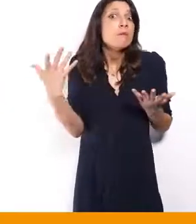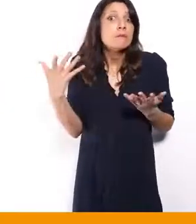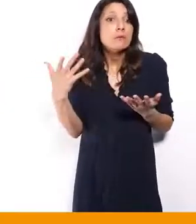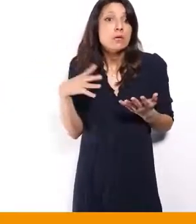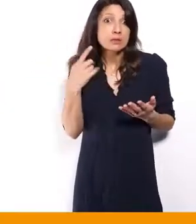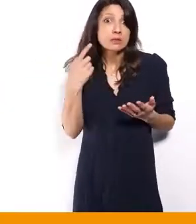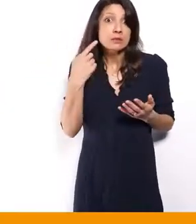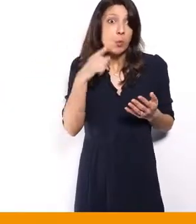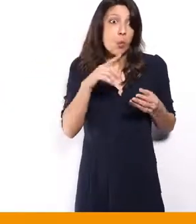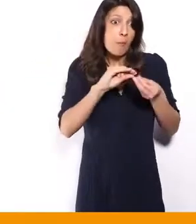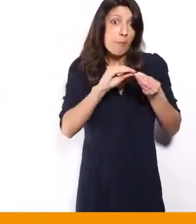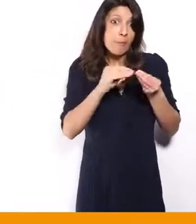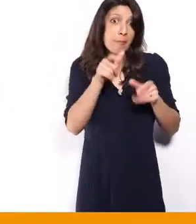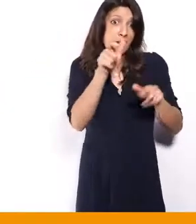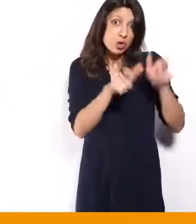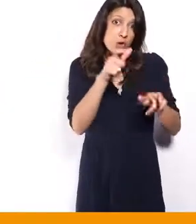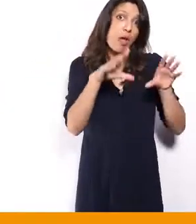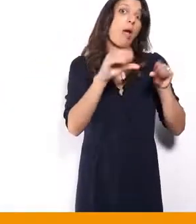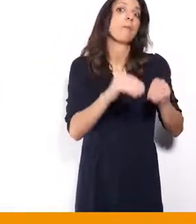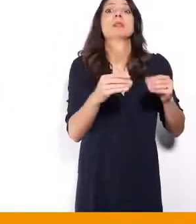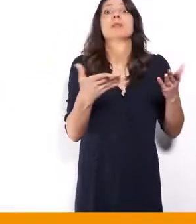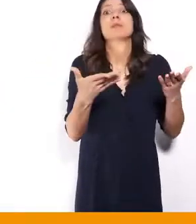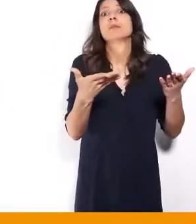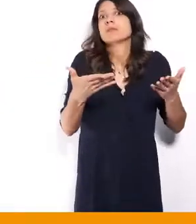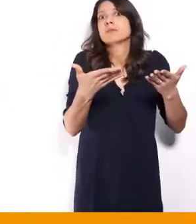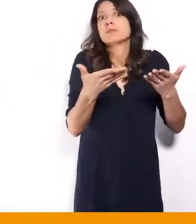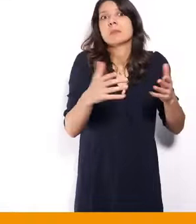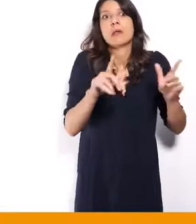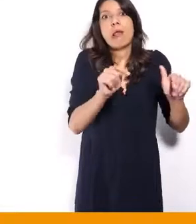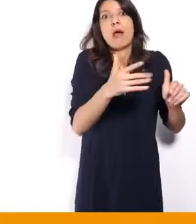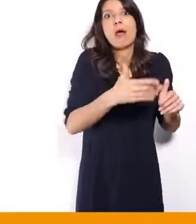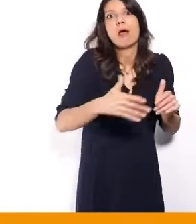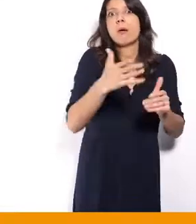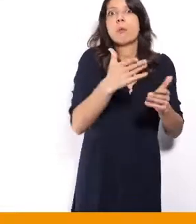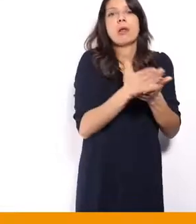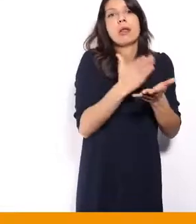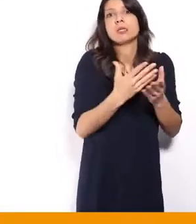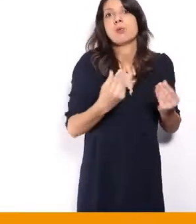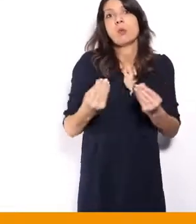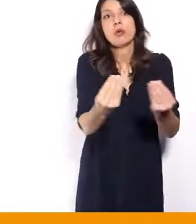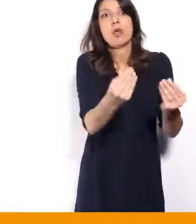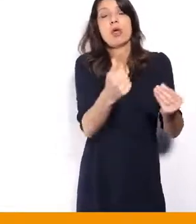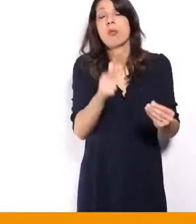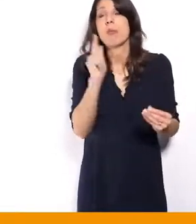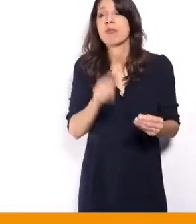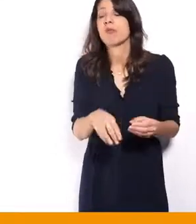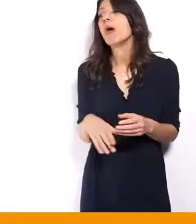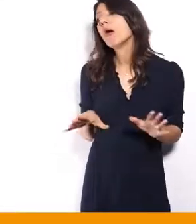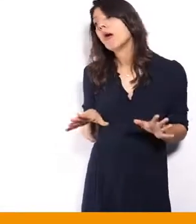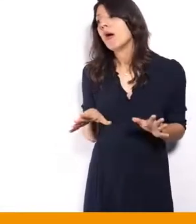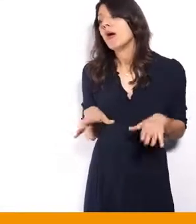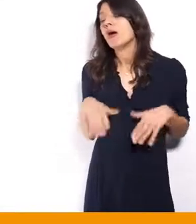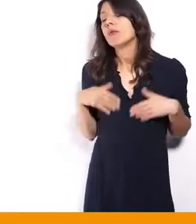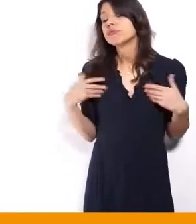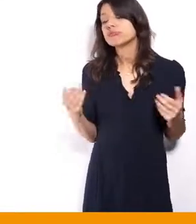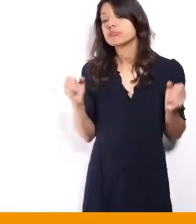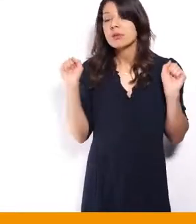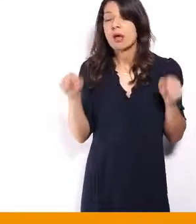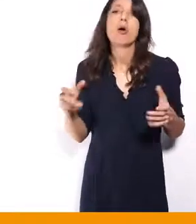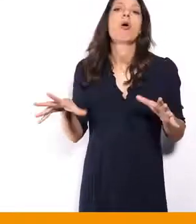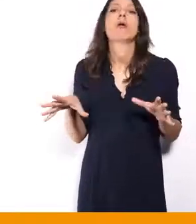qui vont finalement renoncer. renoncer et